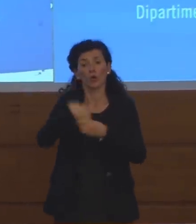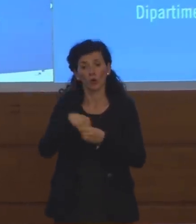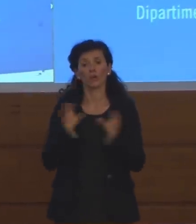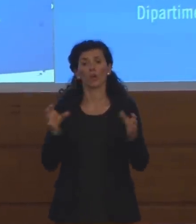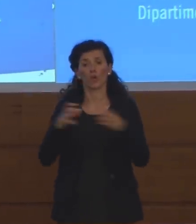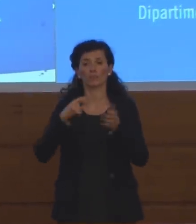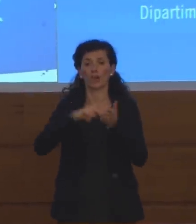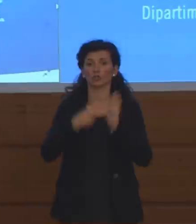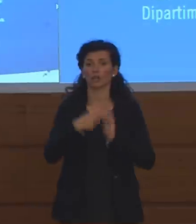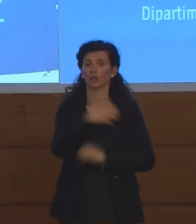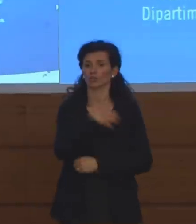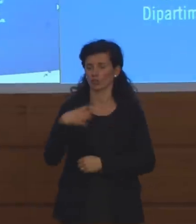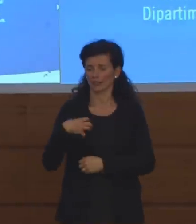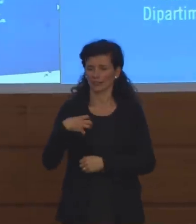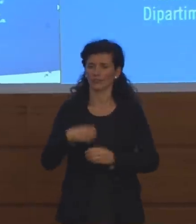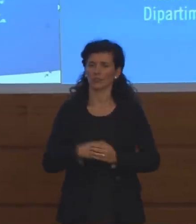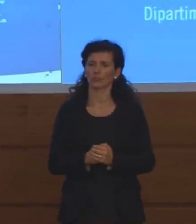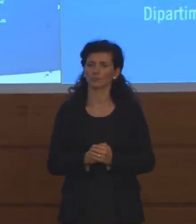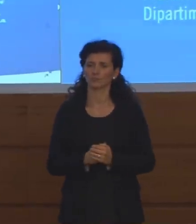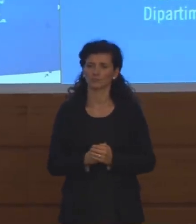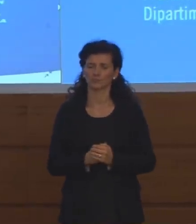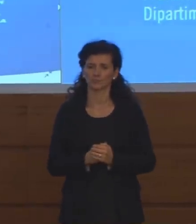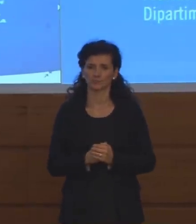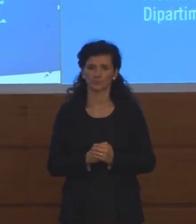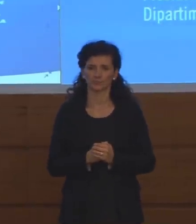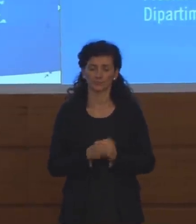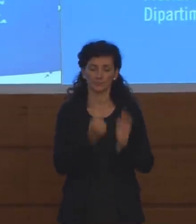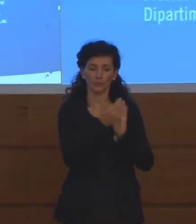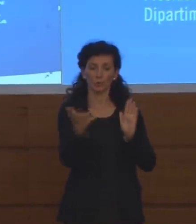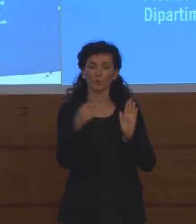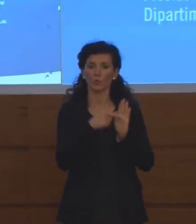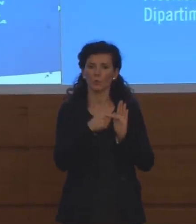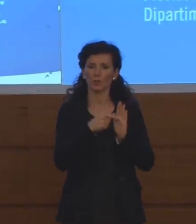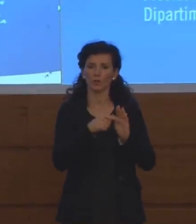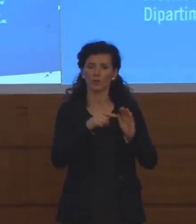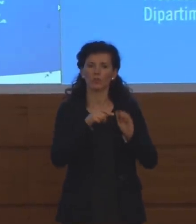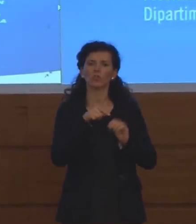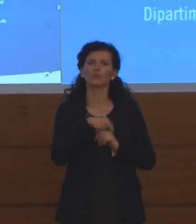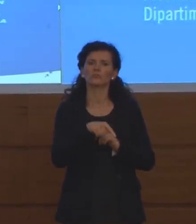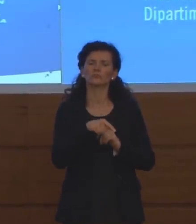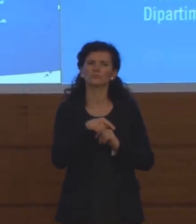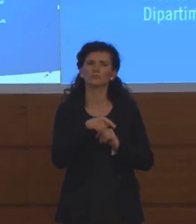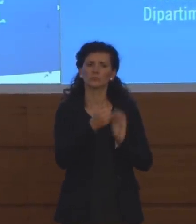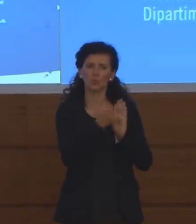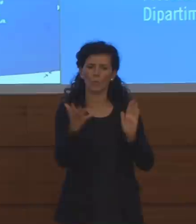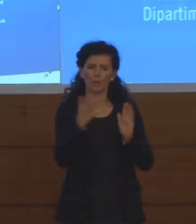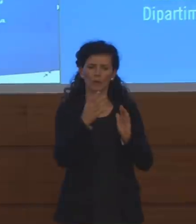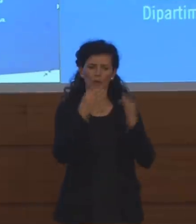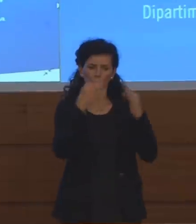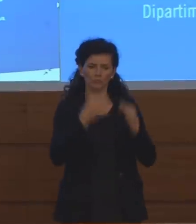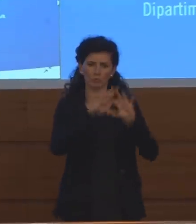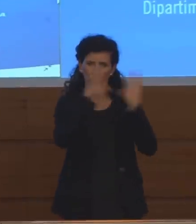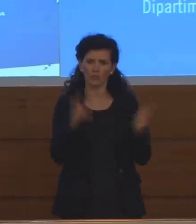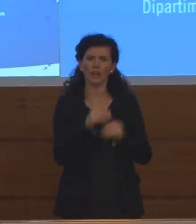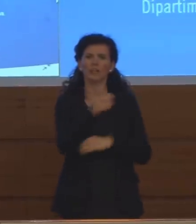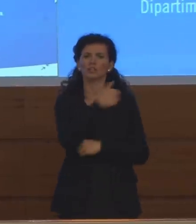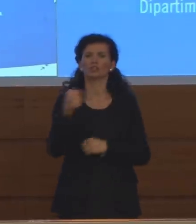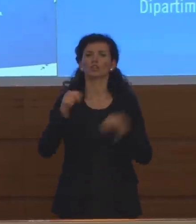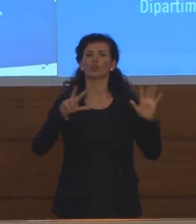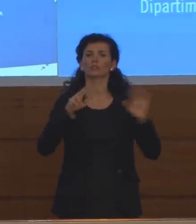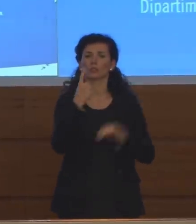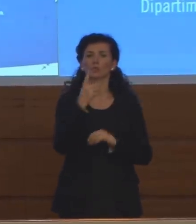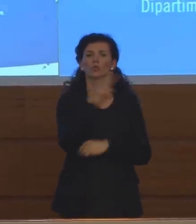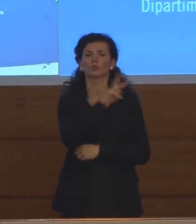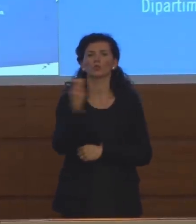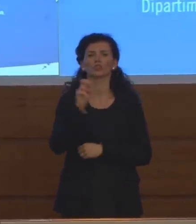Scientifico. Partiamo dal numero dei casi totali. Questa sera il numero dei casi totali sono 181